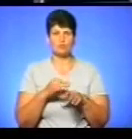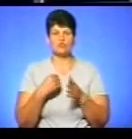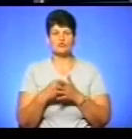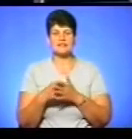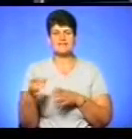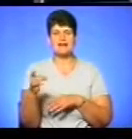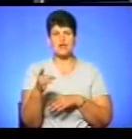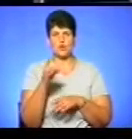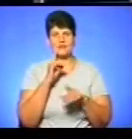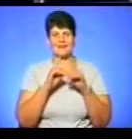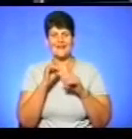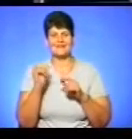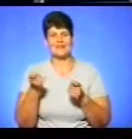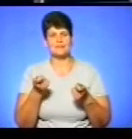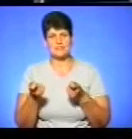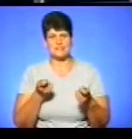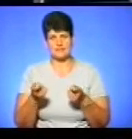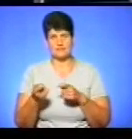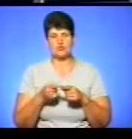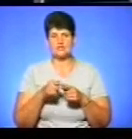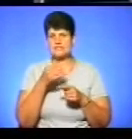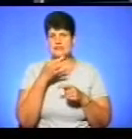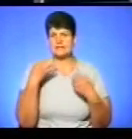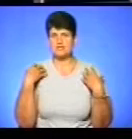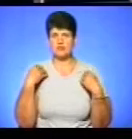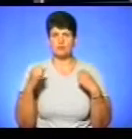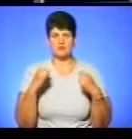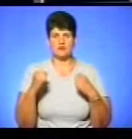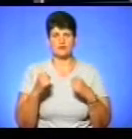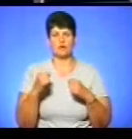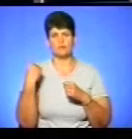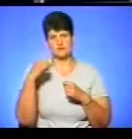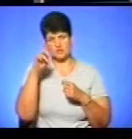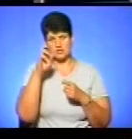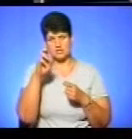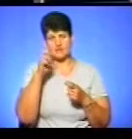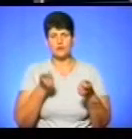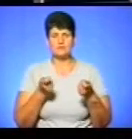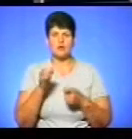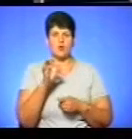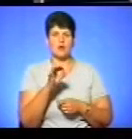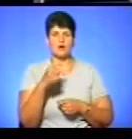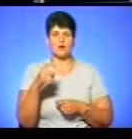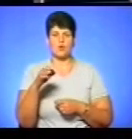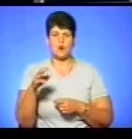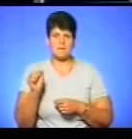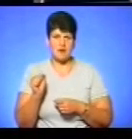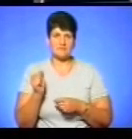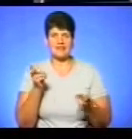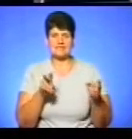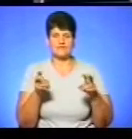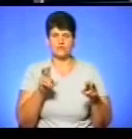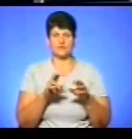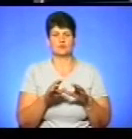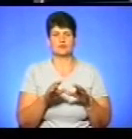районних рад і адміністрацій. Про це повідомила начальник управління освіти обласної адміністрації Ольга Хома. А за відвідування дітьми